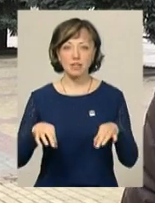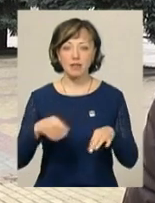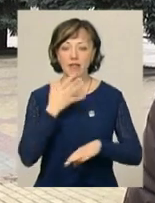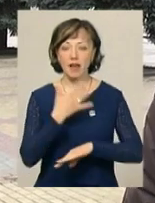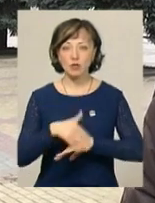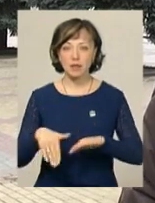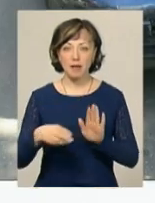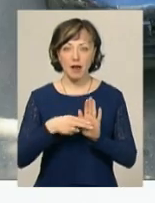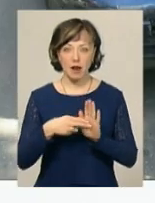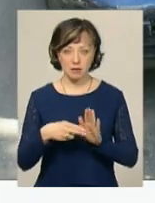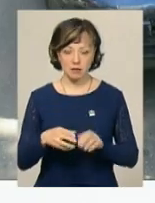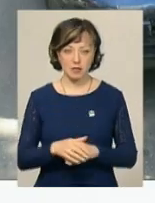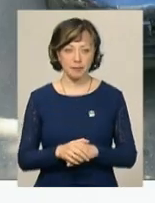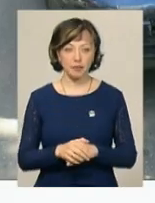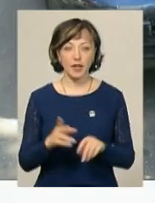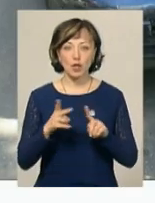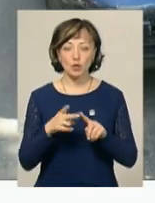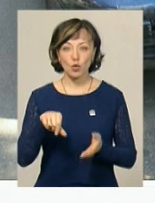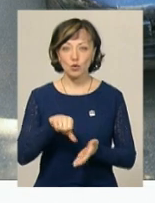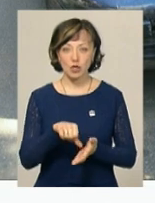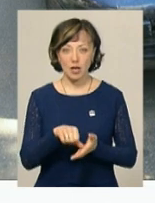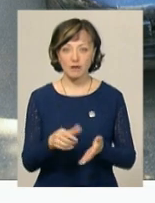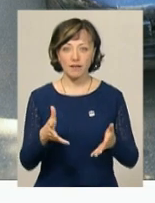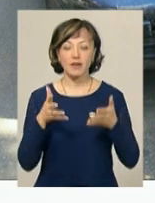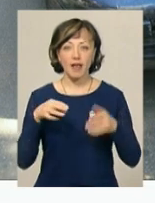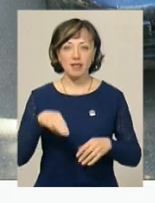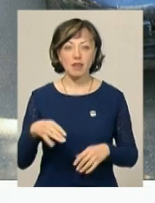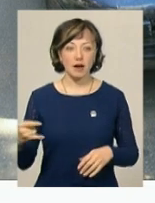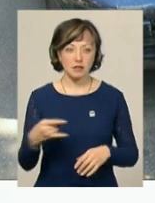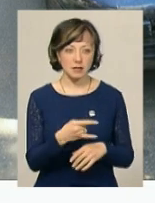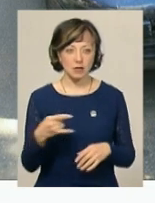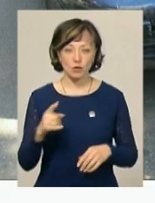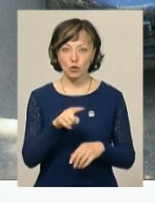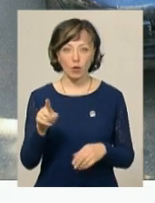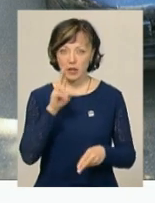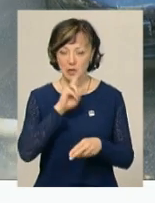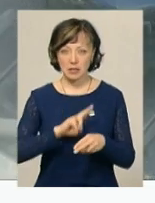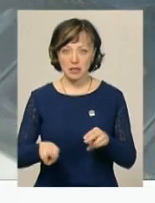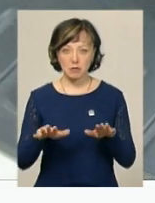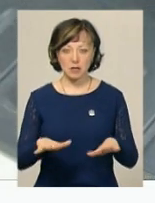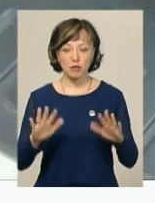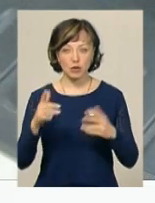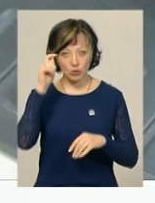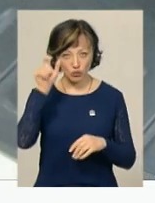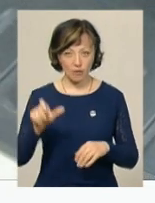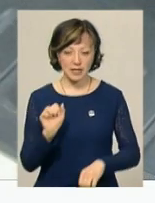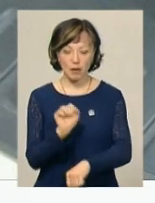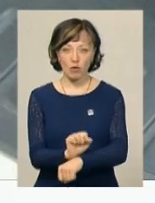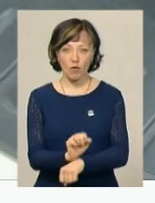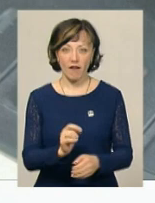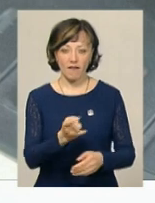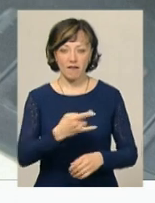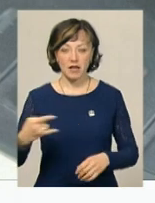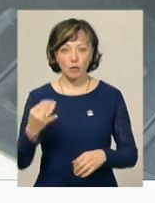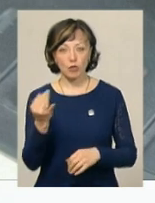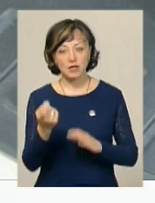іноземній реєстрації. Другим учасником ДТП виявився таксист, каже Юрій. Аби той не зник з місця події, чоловік заблокував йому виїзд та